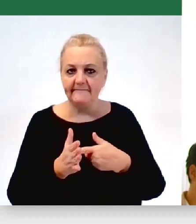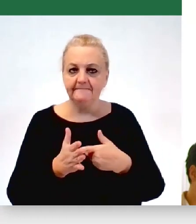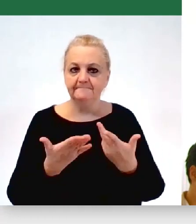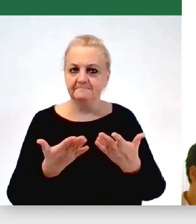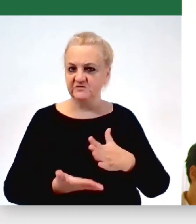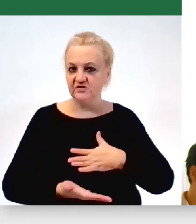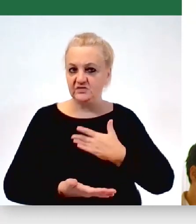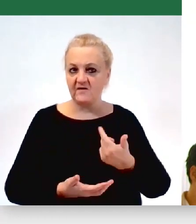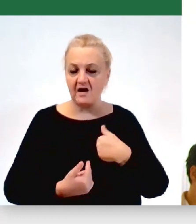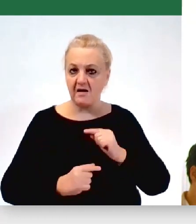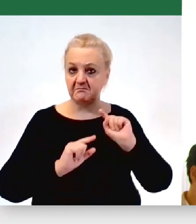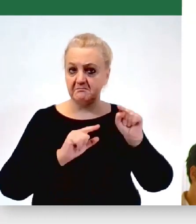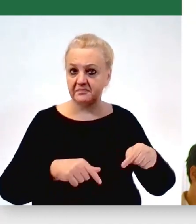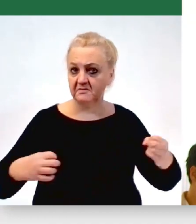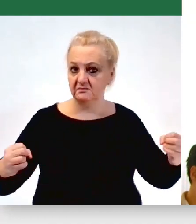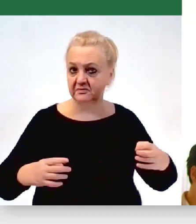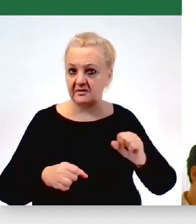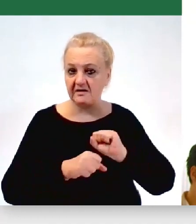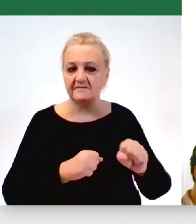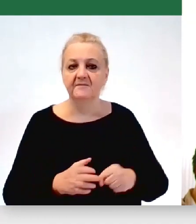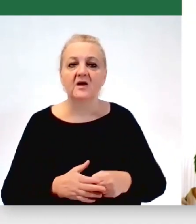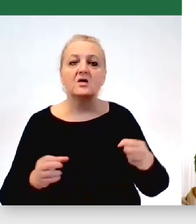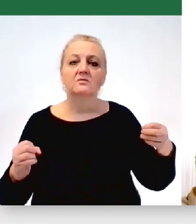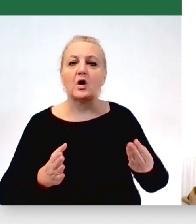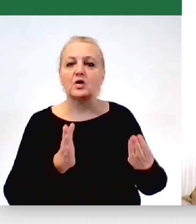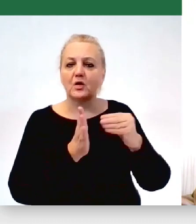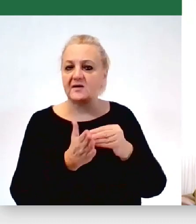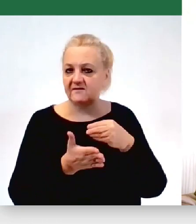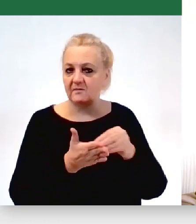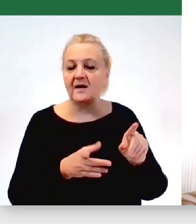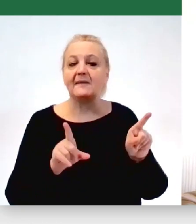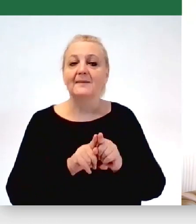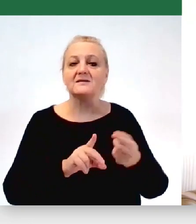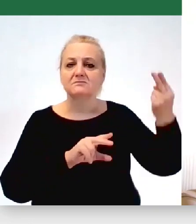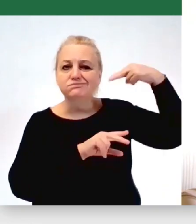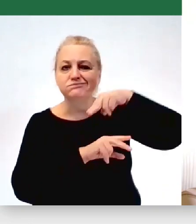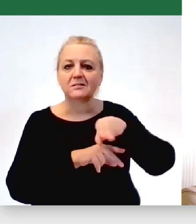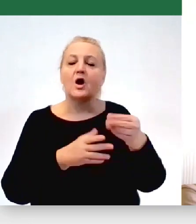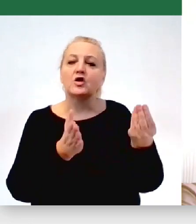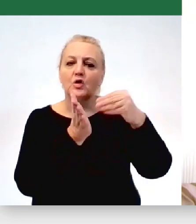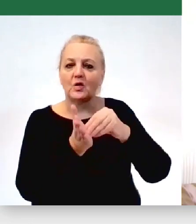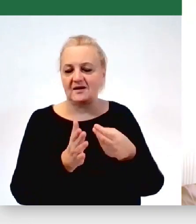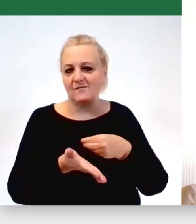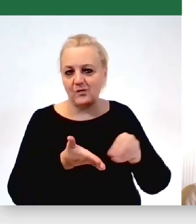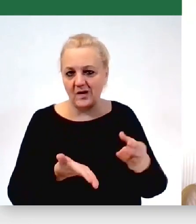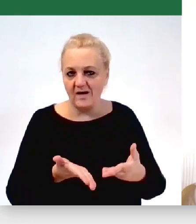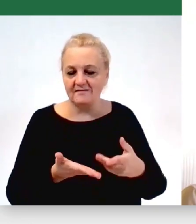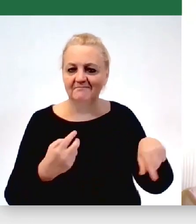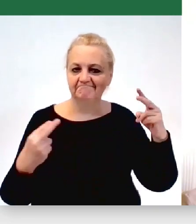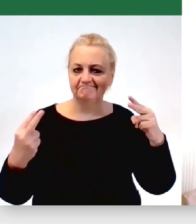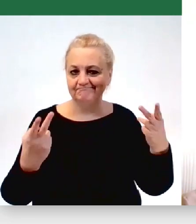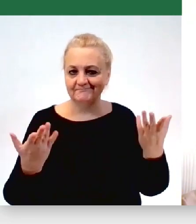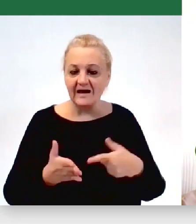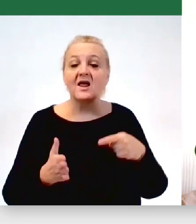zdziwieniem, że ja wchodzę do tego dżakuzji, tak, bo to dżakuzji było dodatkowo płatne i zjeżdżalnia była dodatkowo płatna. I myślę, że ta